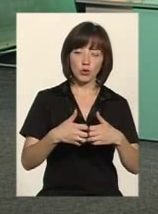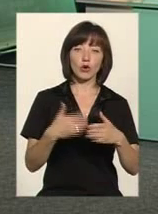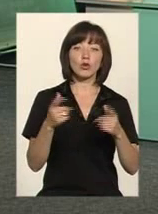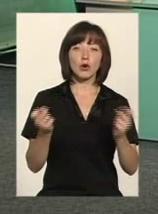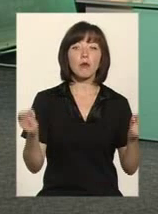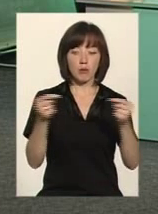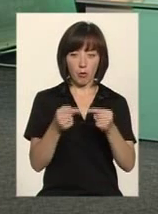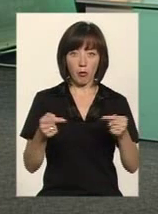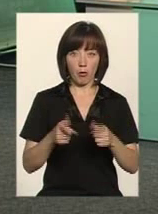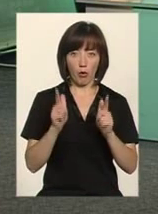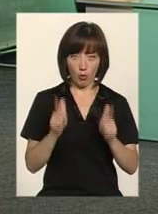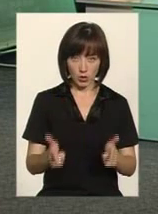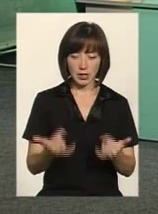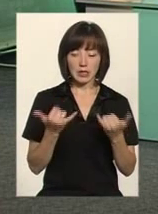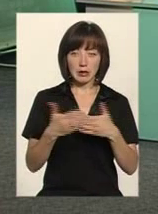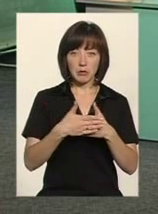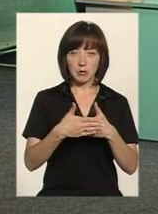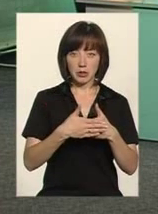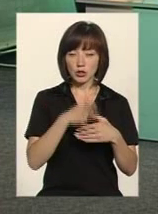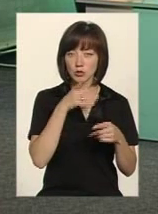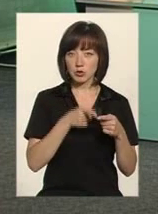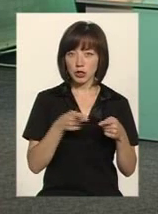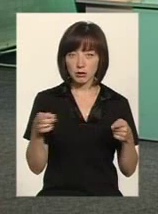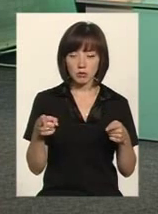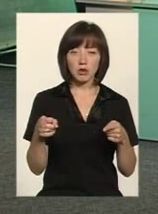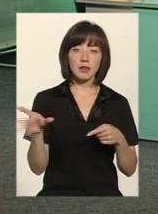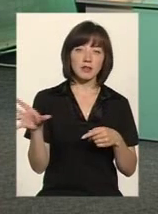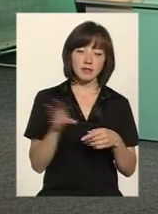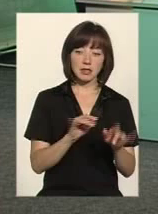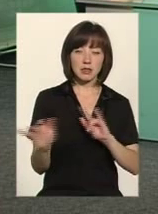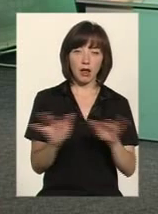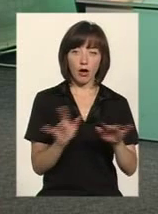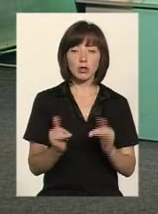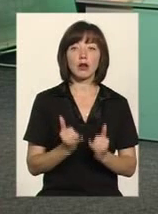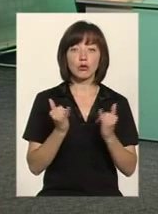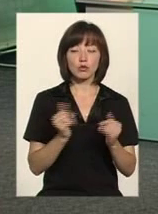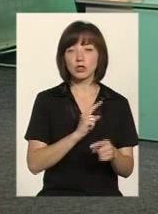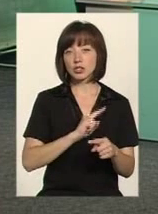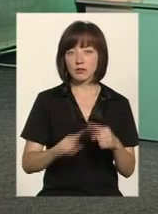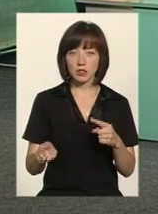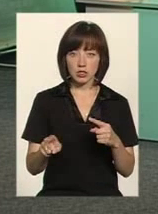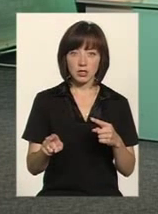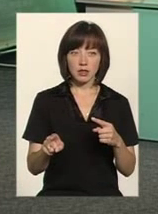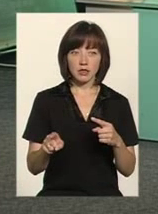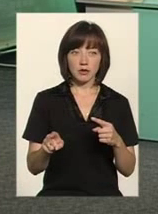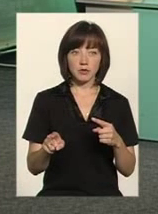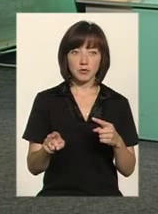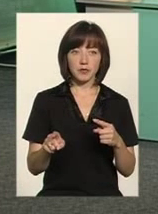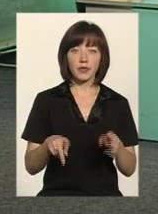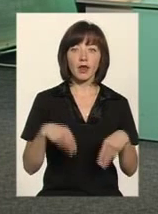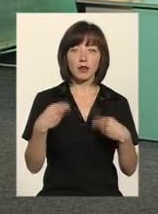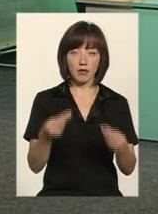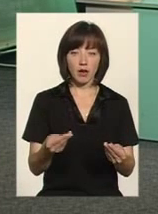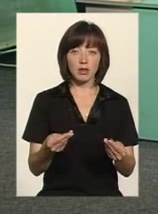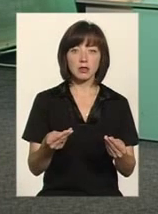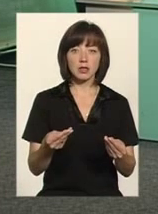погоджений на днях. І найближчим часом ми будемо приймати всі заходи для того, щоб якнайшвидше закупити і надавати